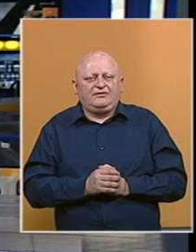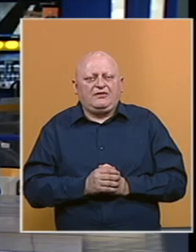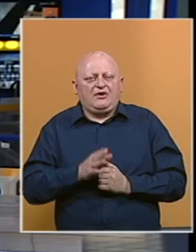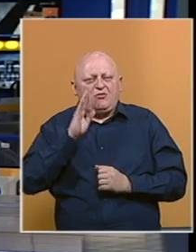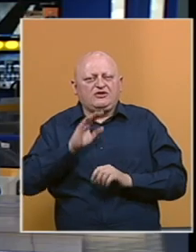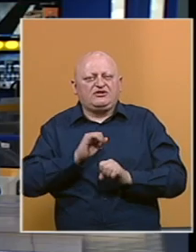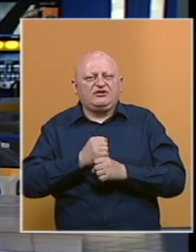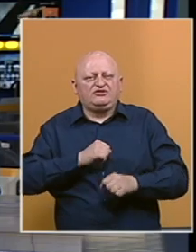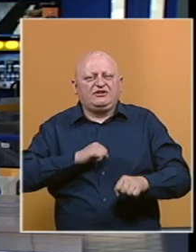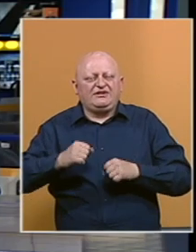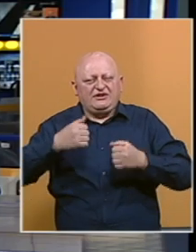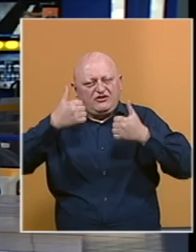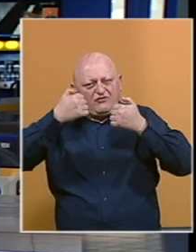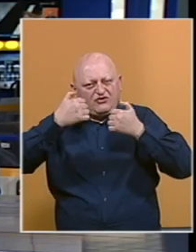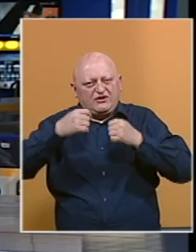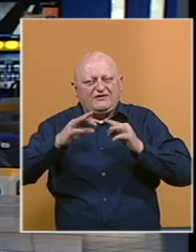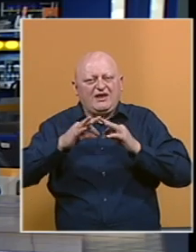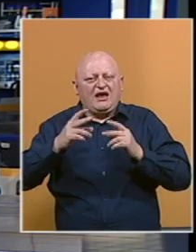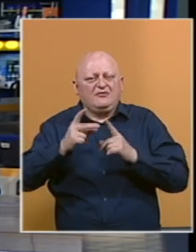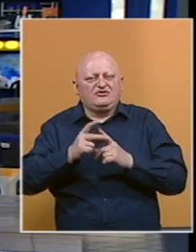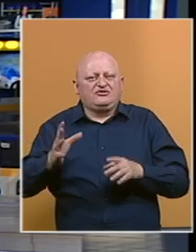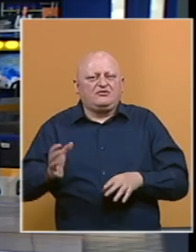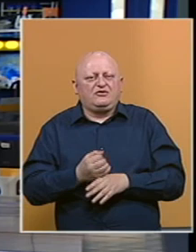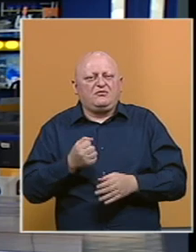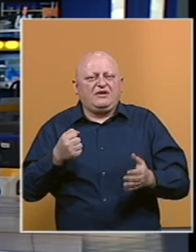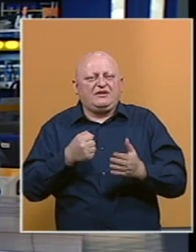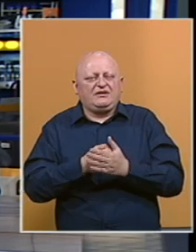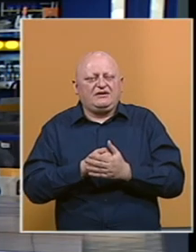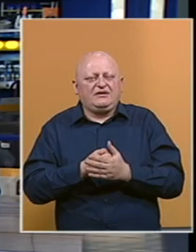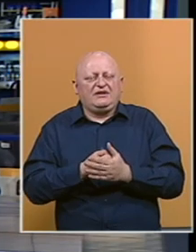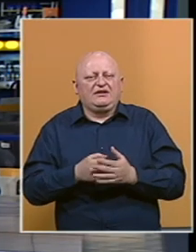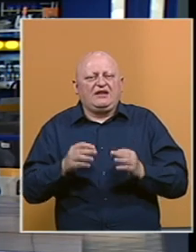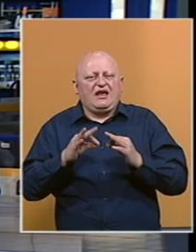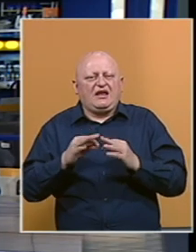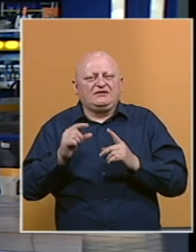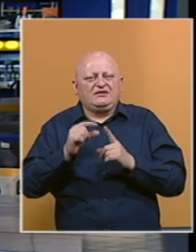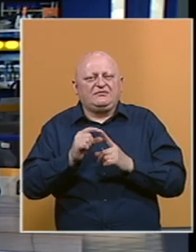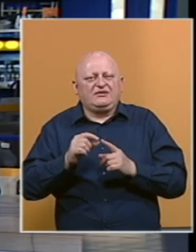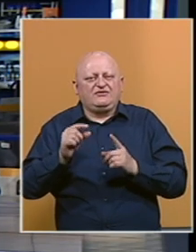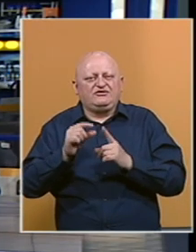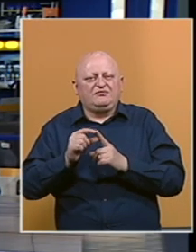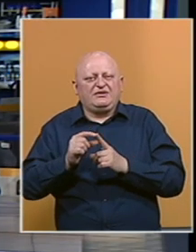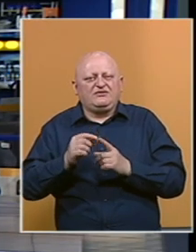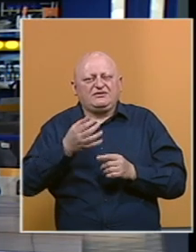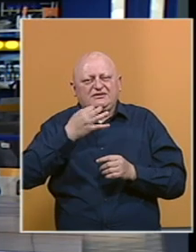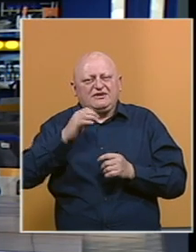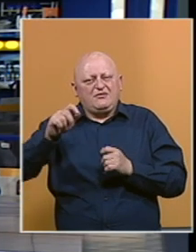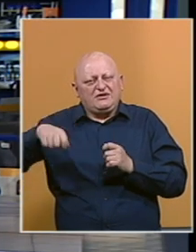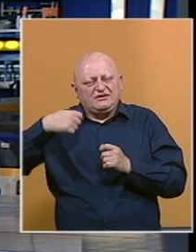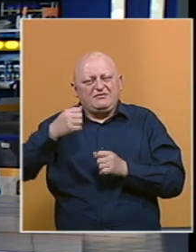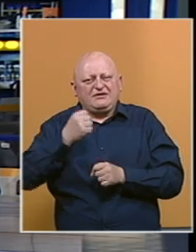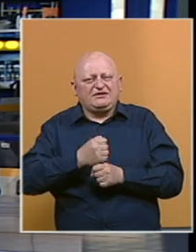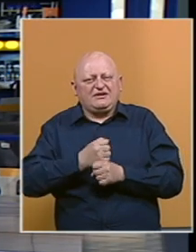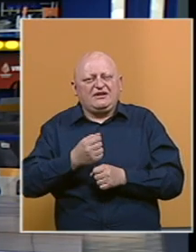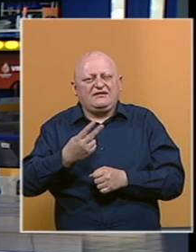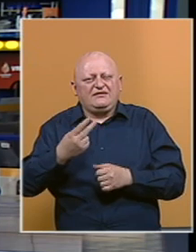Bosansko-Hercegovački direktor fotografije Almir Đikoli, dobitnik je nagrade Aleksandar Petković-Petko za najbolji